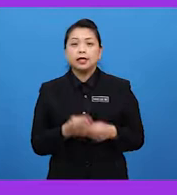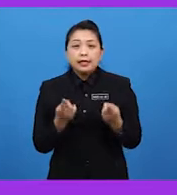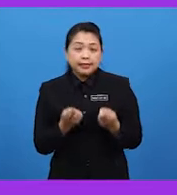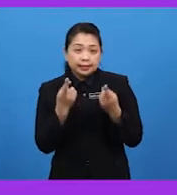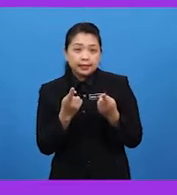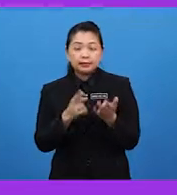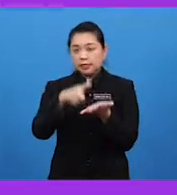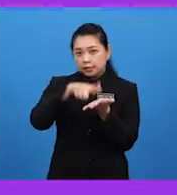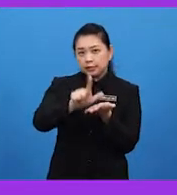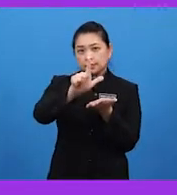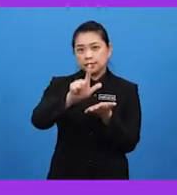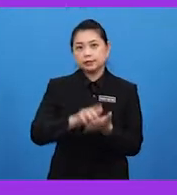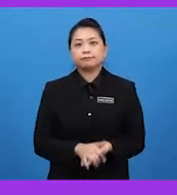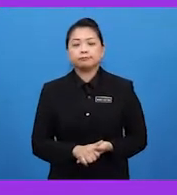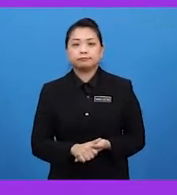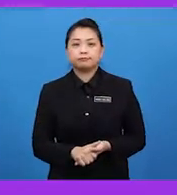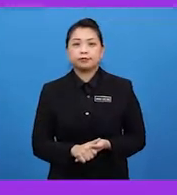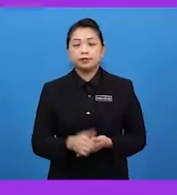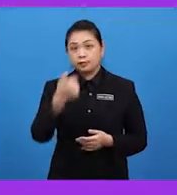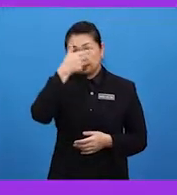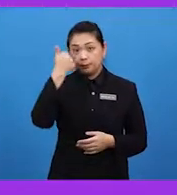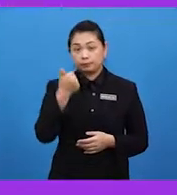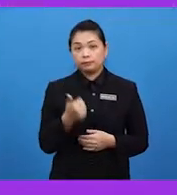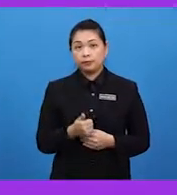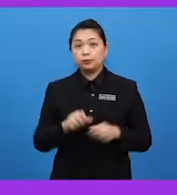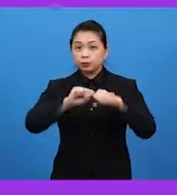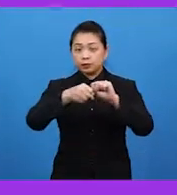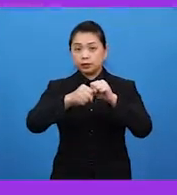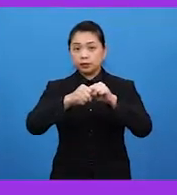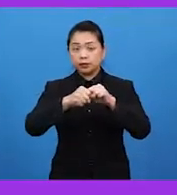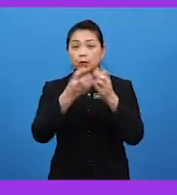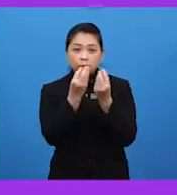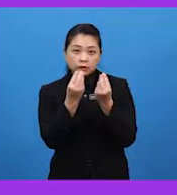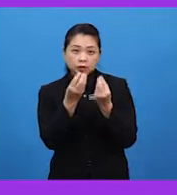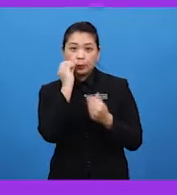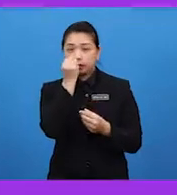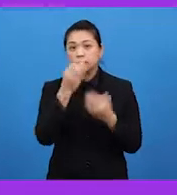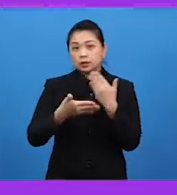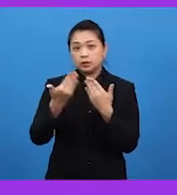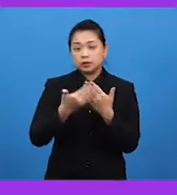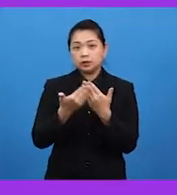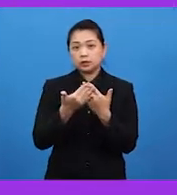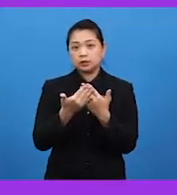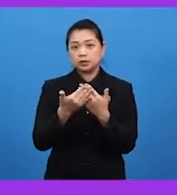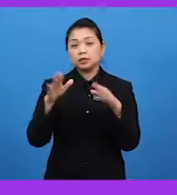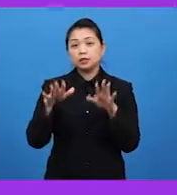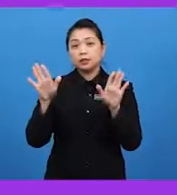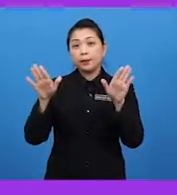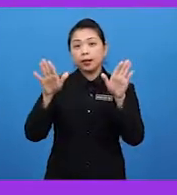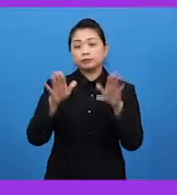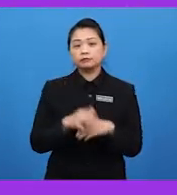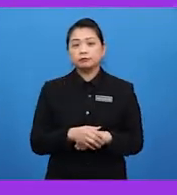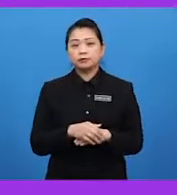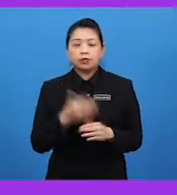licin. Hal ini bertujuan agar butir dubunga mudah terbang dan